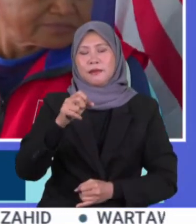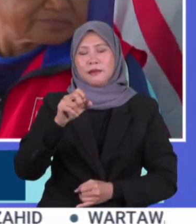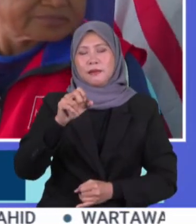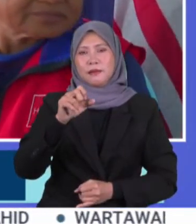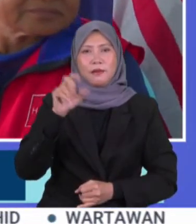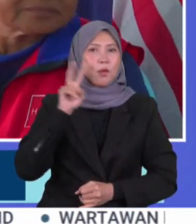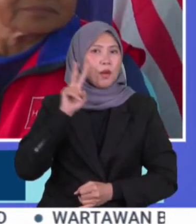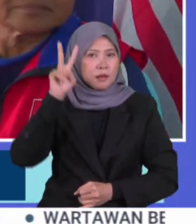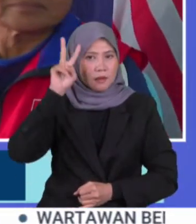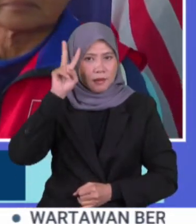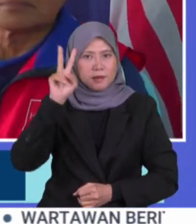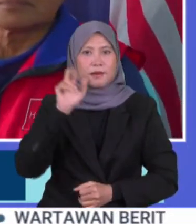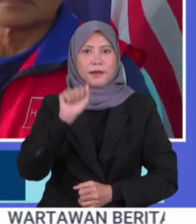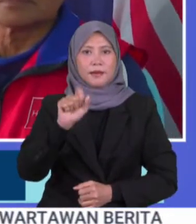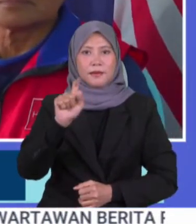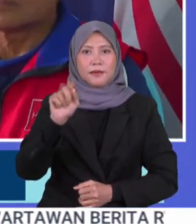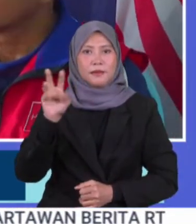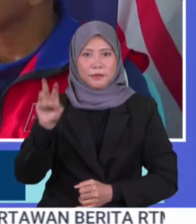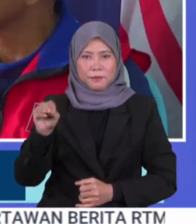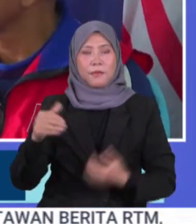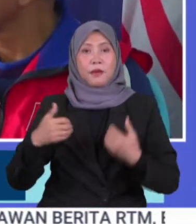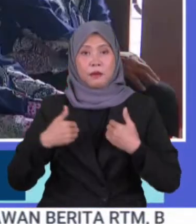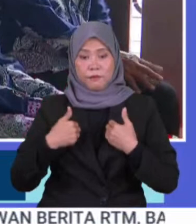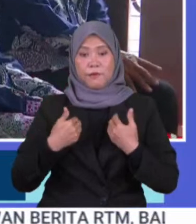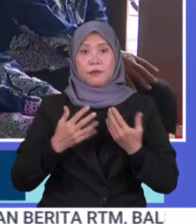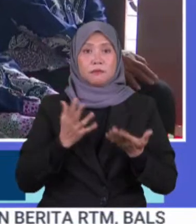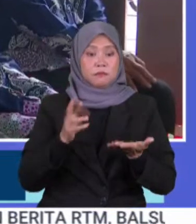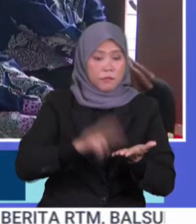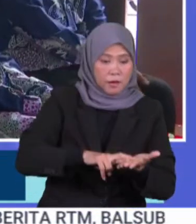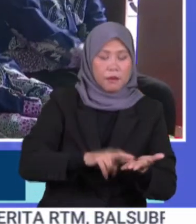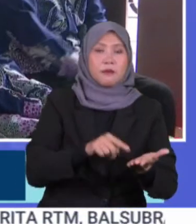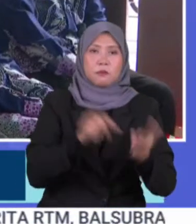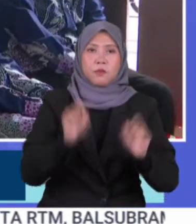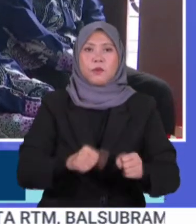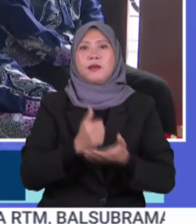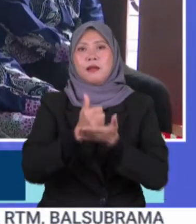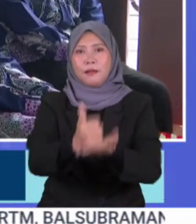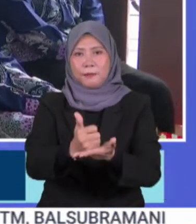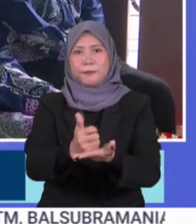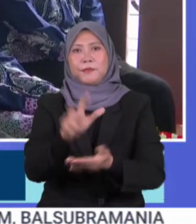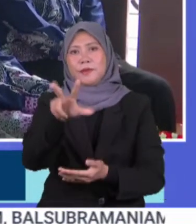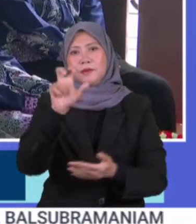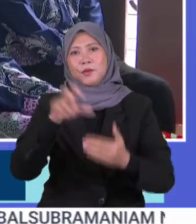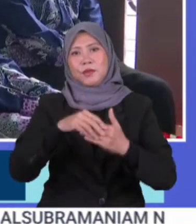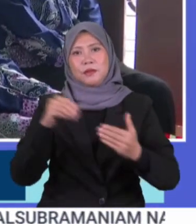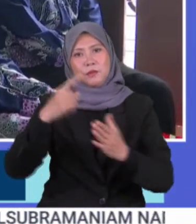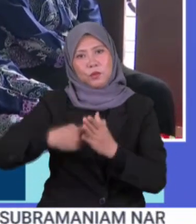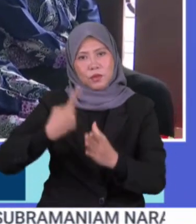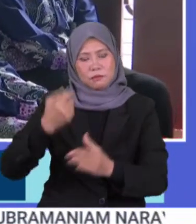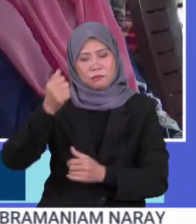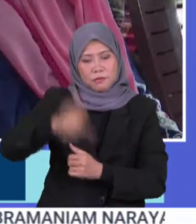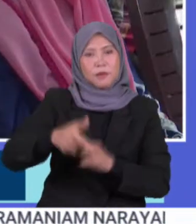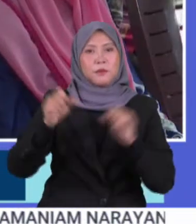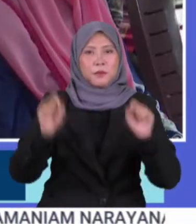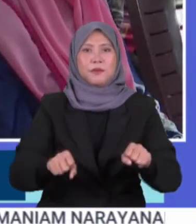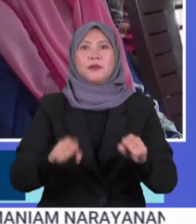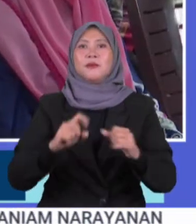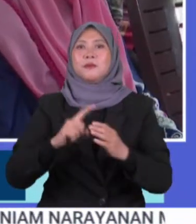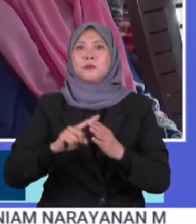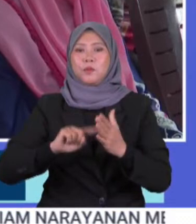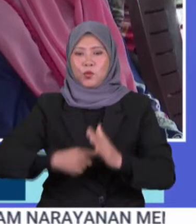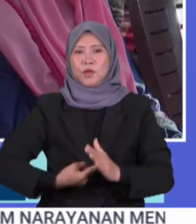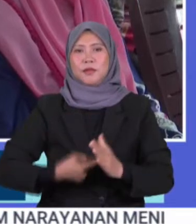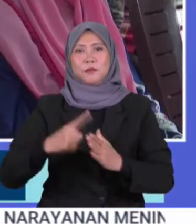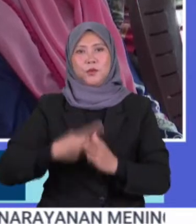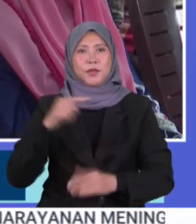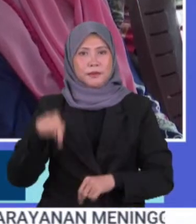Pendaftaran memudahkan penyaluran pelbagai bantuan termasuk bantuan secara hidup RM300 sebulan berkuat kuasa bulan ini